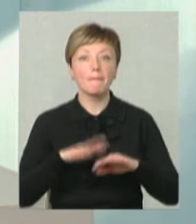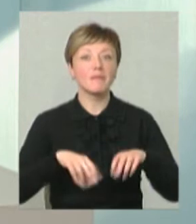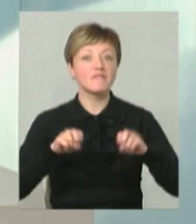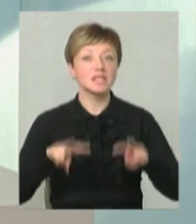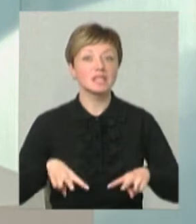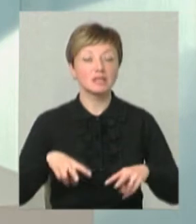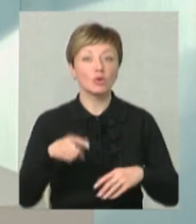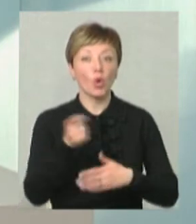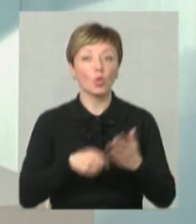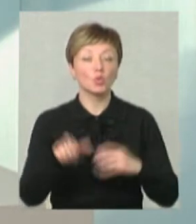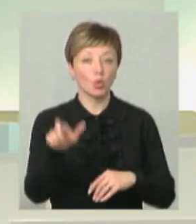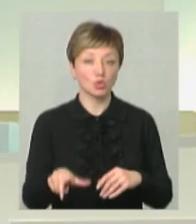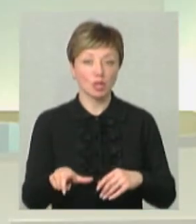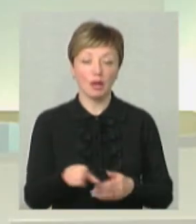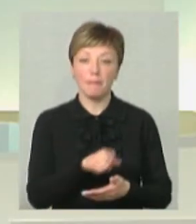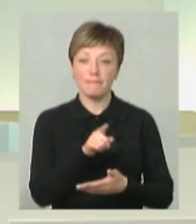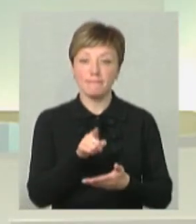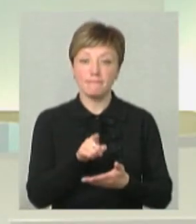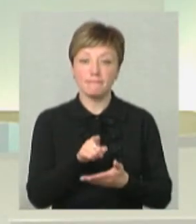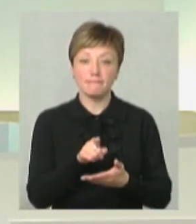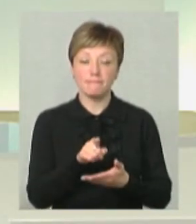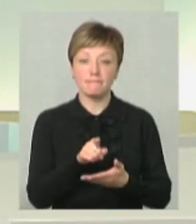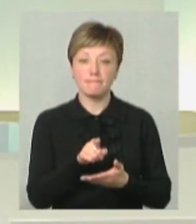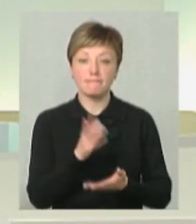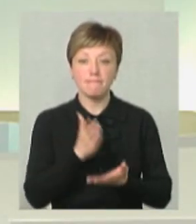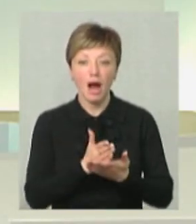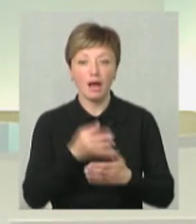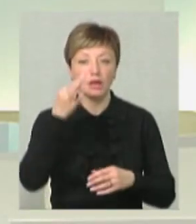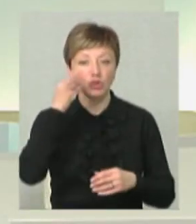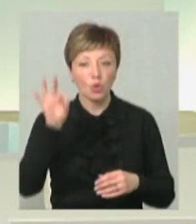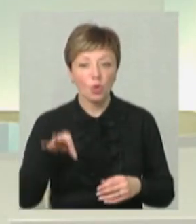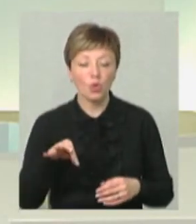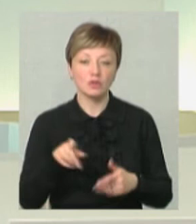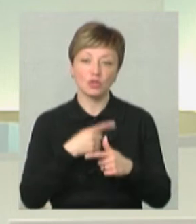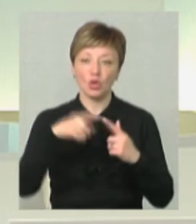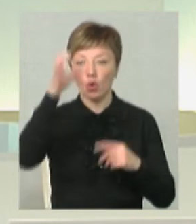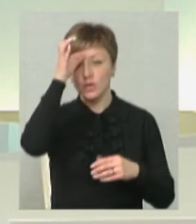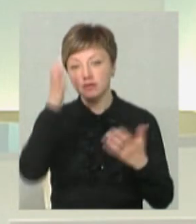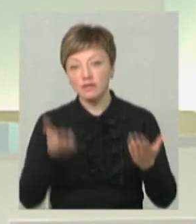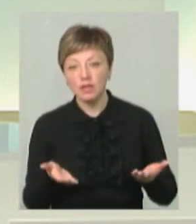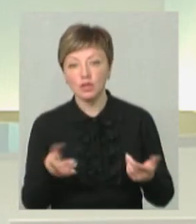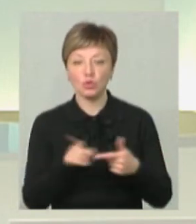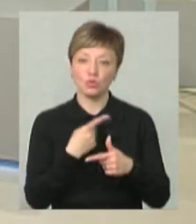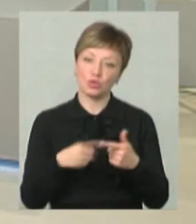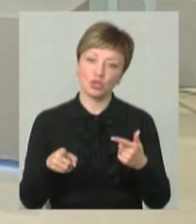Художник має певний досвід, чи там освіту, чи